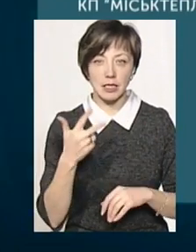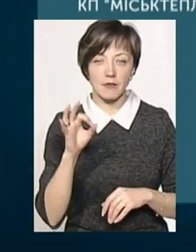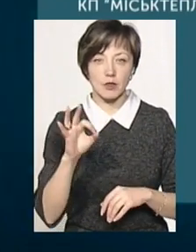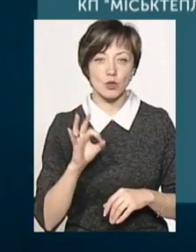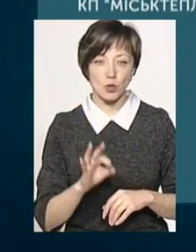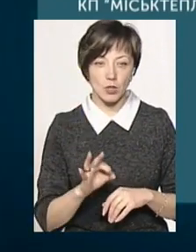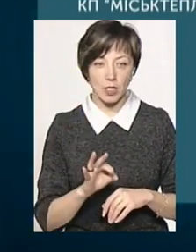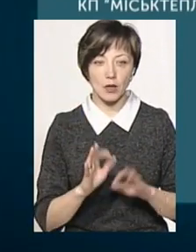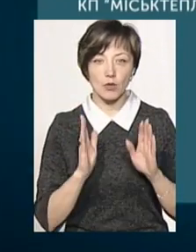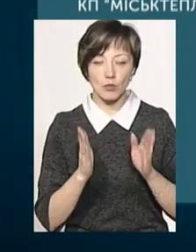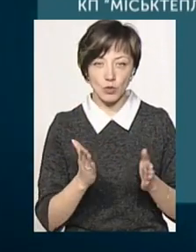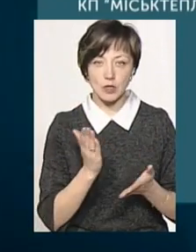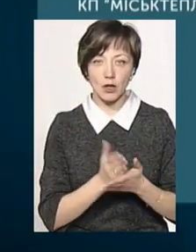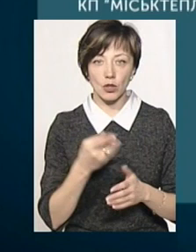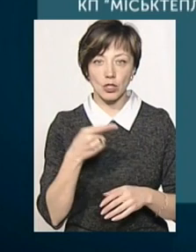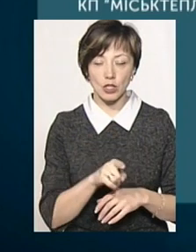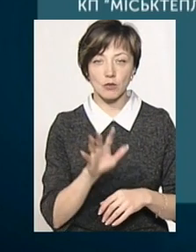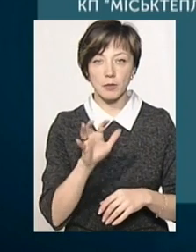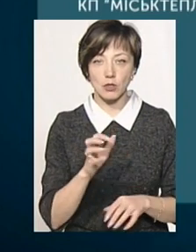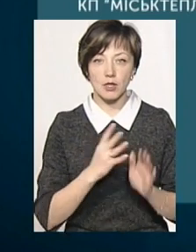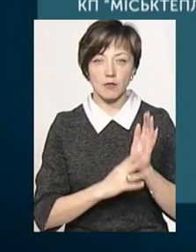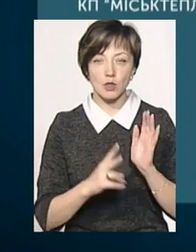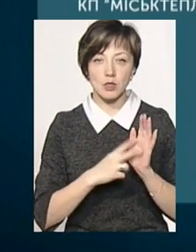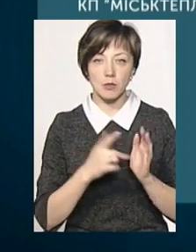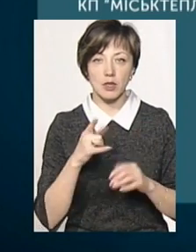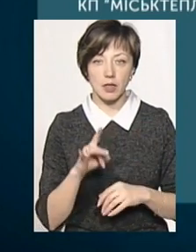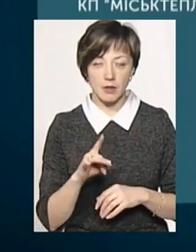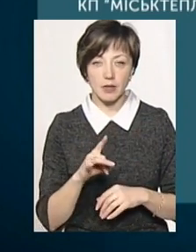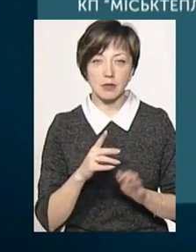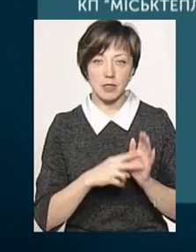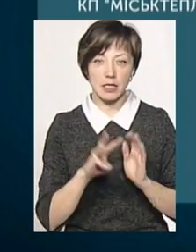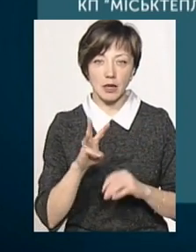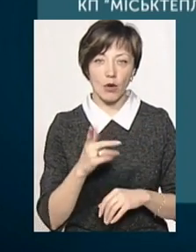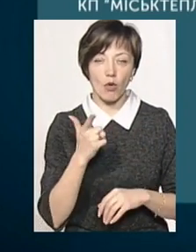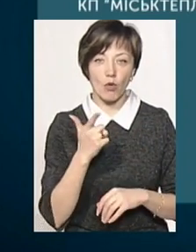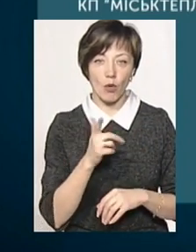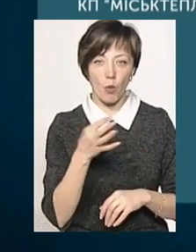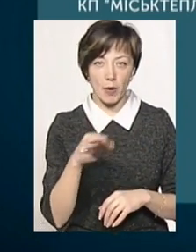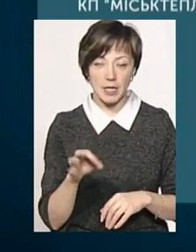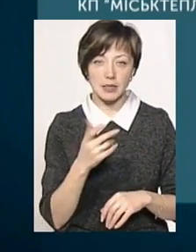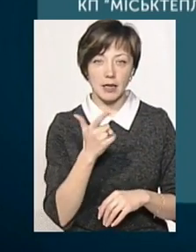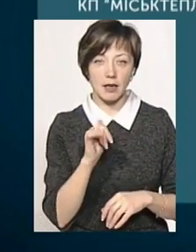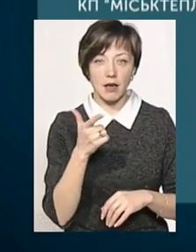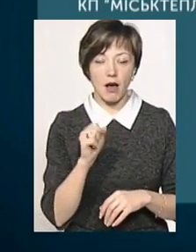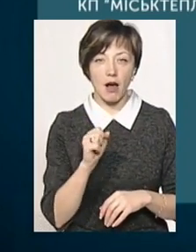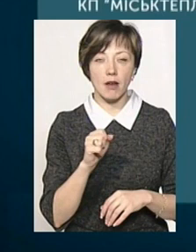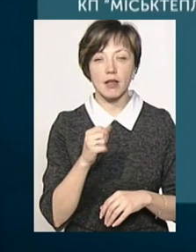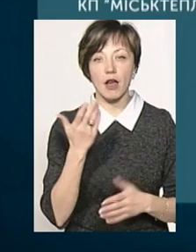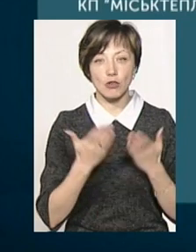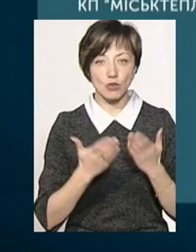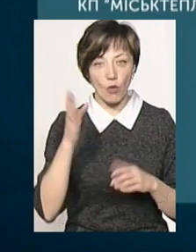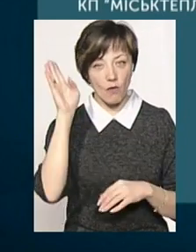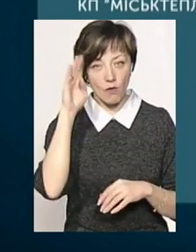% і буде становити 1597 гривень 73 копійки за гігокалорію. Гаряча вода за відсутністю